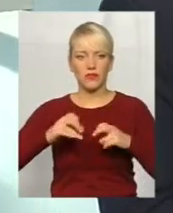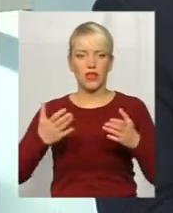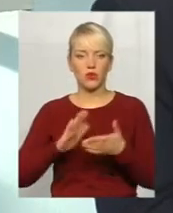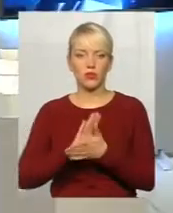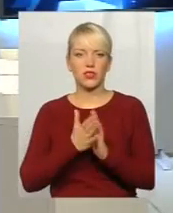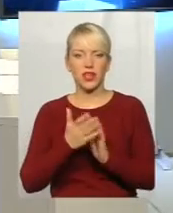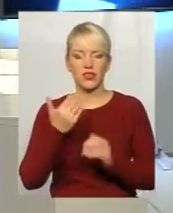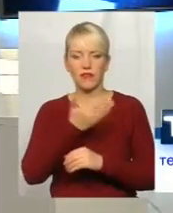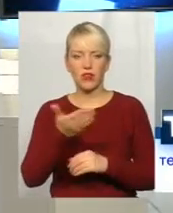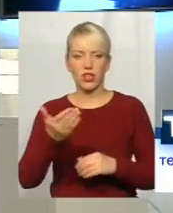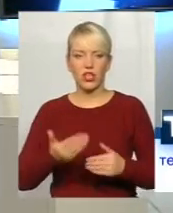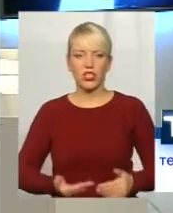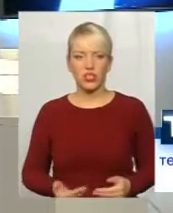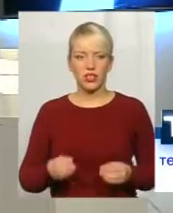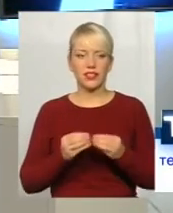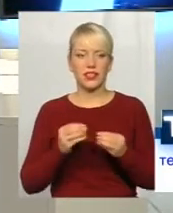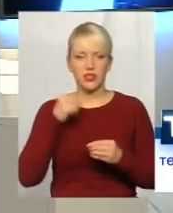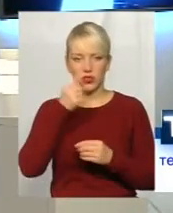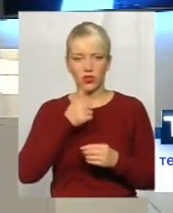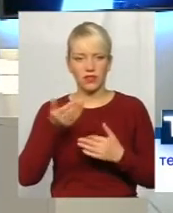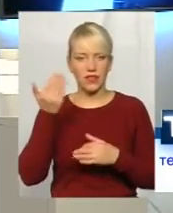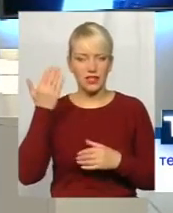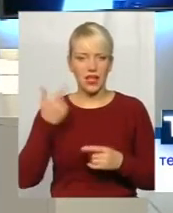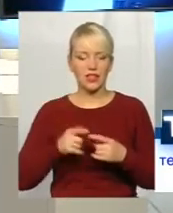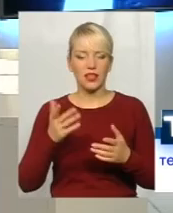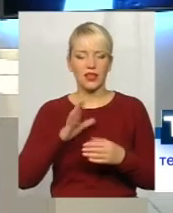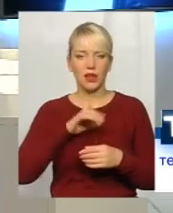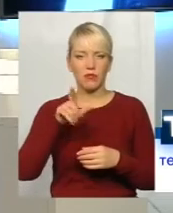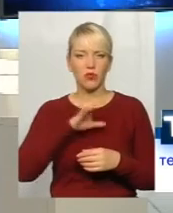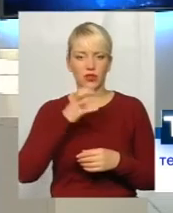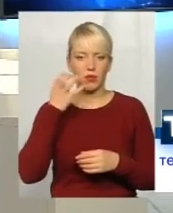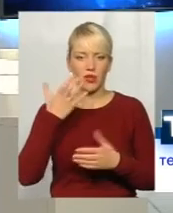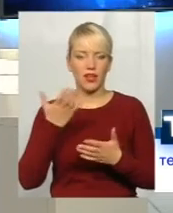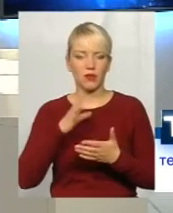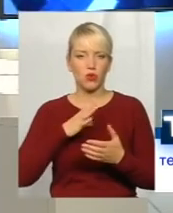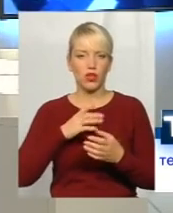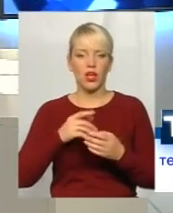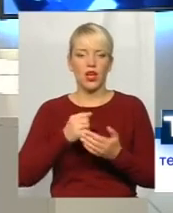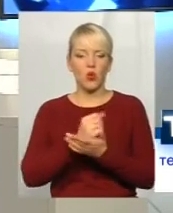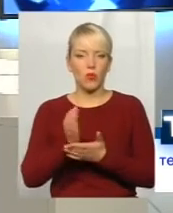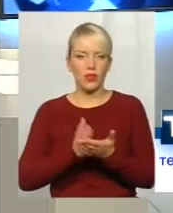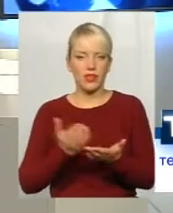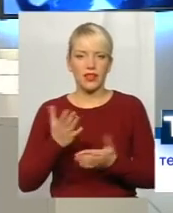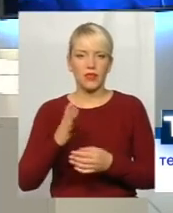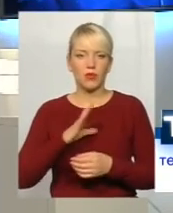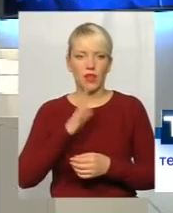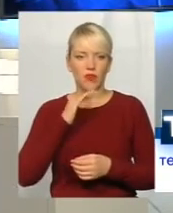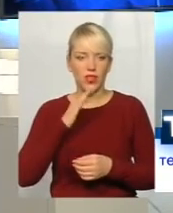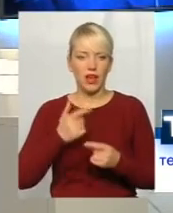стані вони жили 10 років назад, яке там було тепло, яке там комунікація, яка там вода була і так далі. І то, що сьогодні ми маємо.